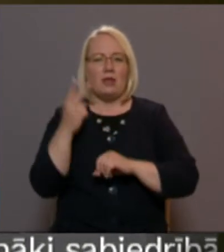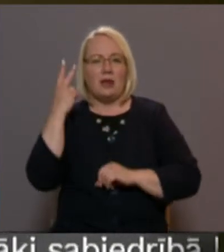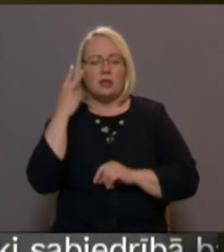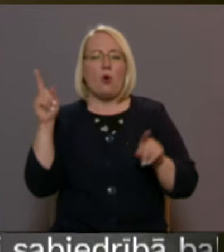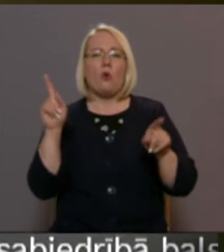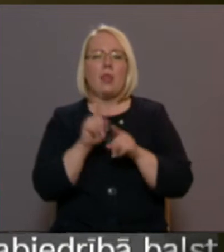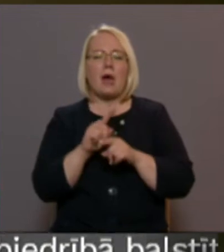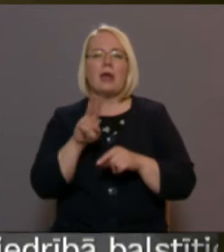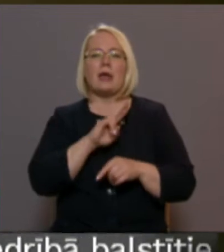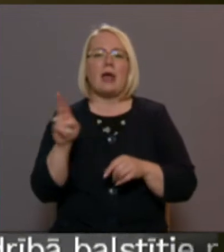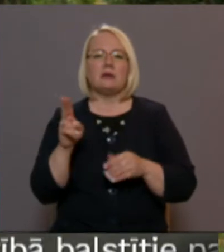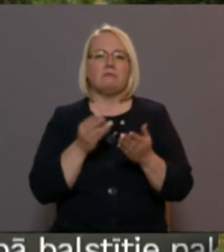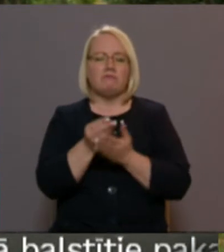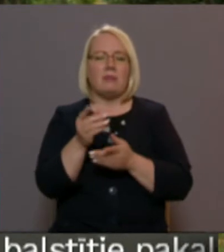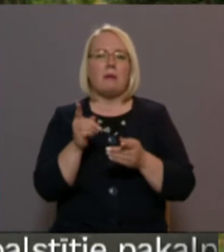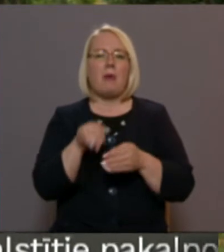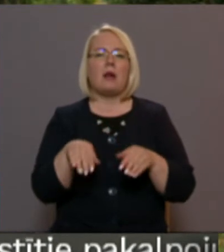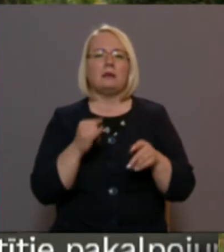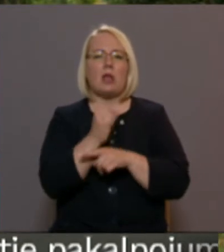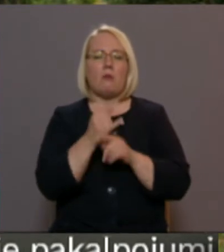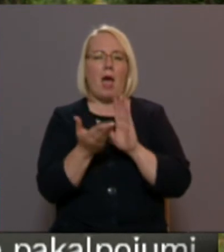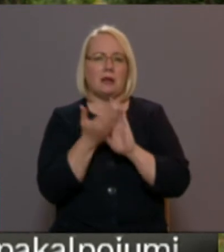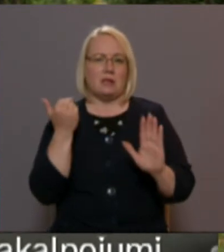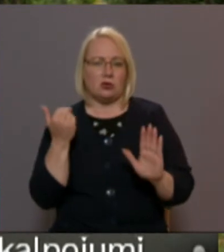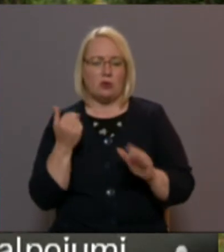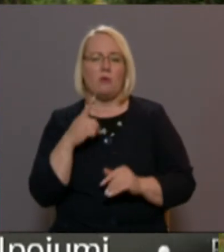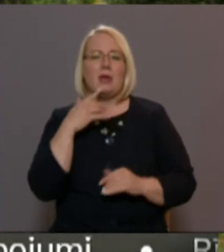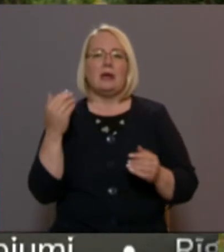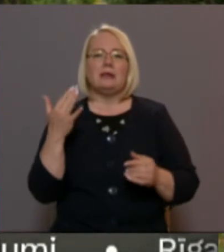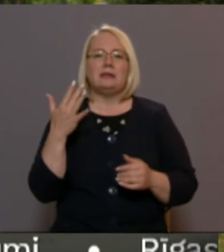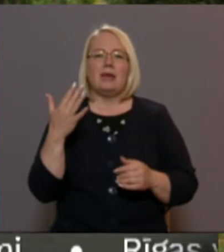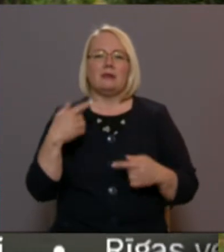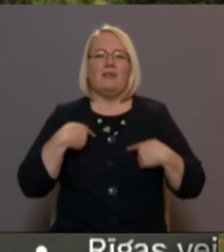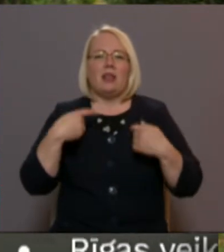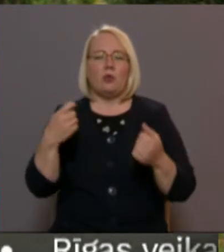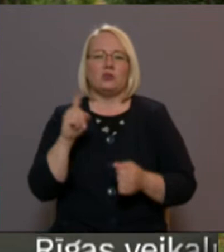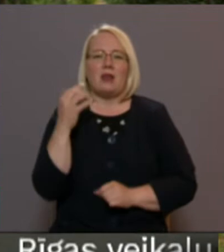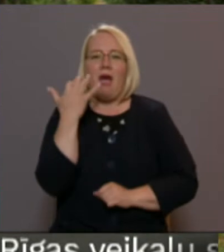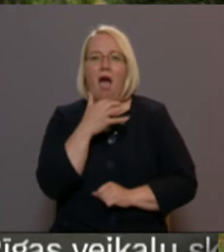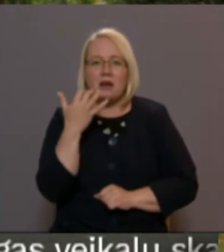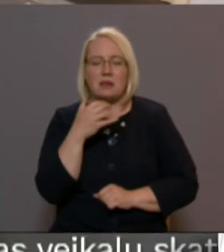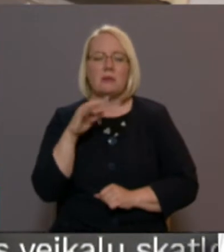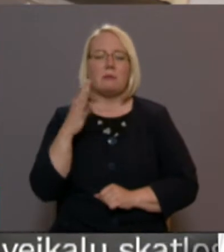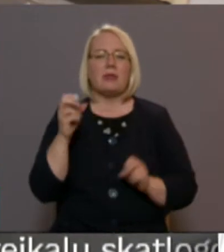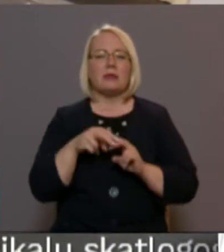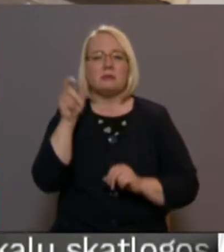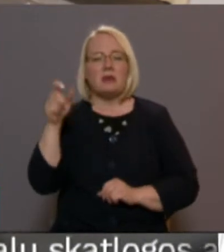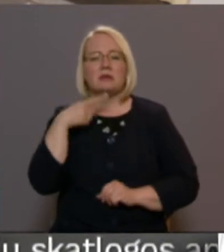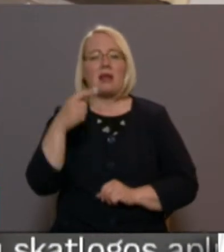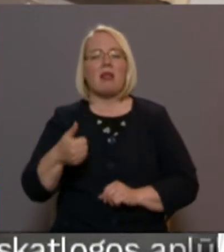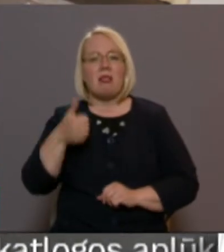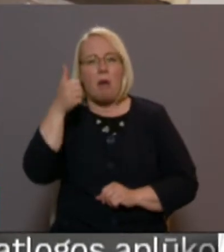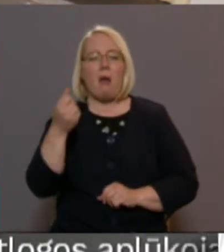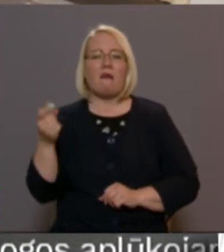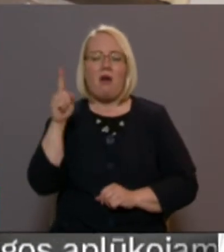gadījumā, jūs saslimstat ar COVID. Tomēr, lai cik vilinošas būtu ārzemes, speciālisti iesaka vēl šovas ar vairāk apceļot Latviju